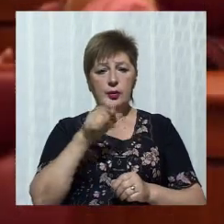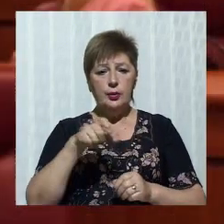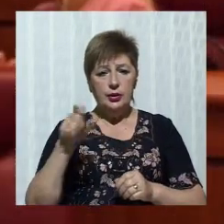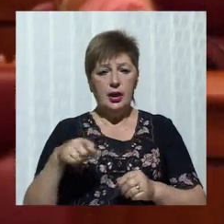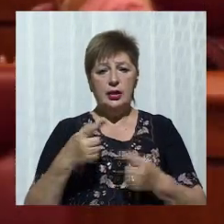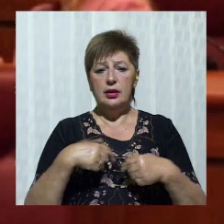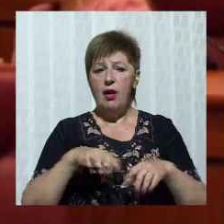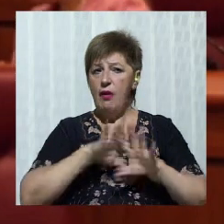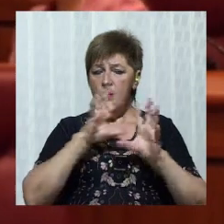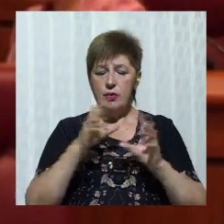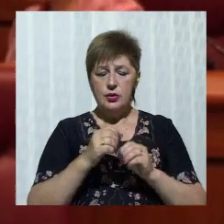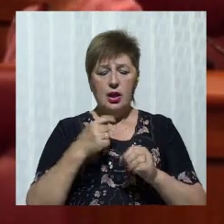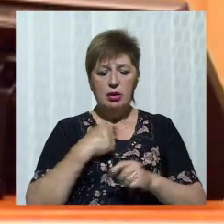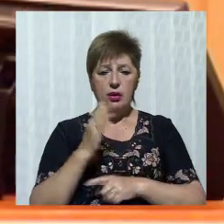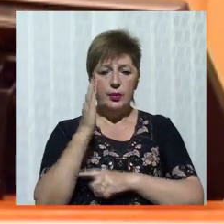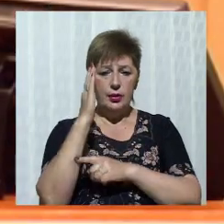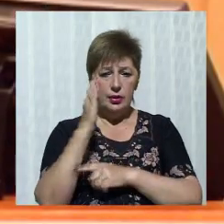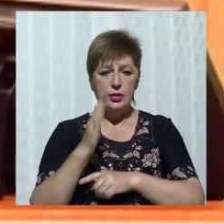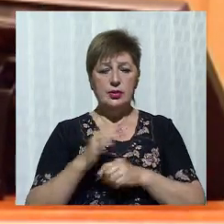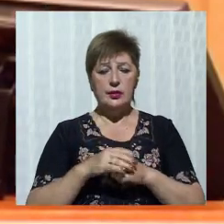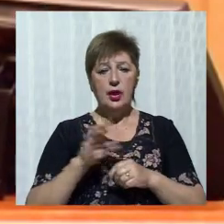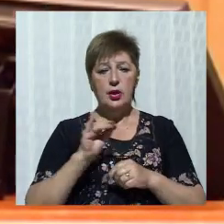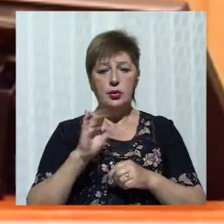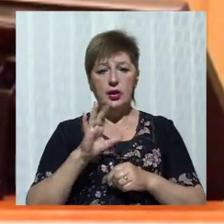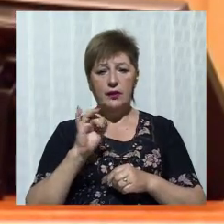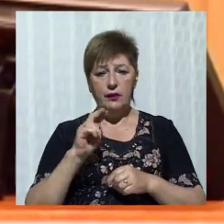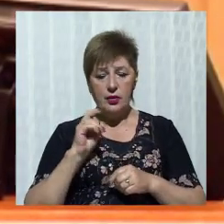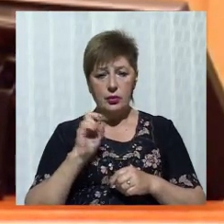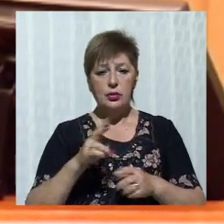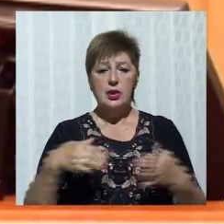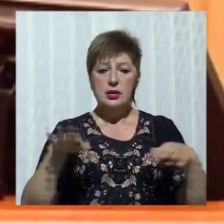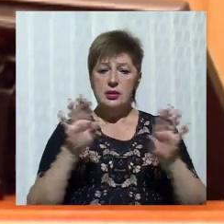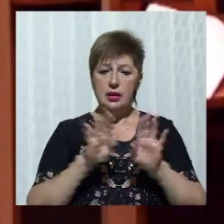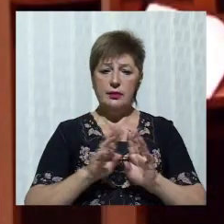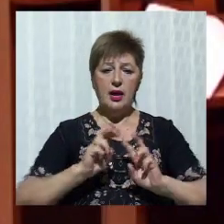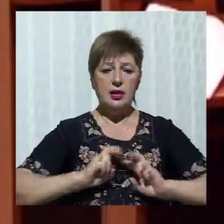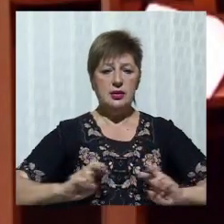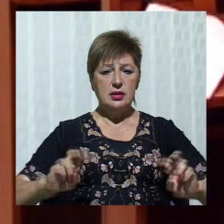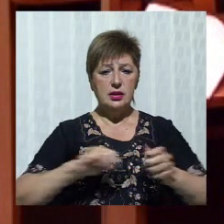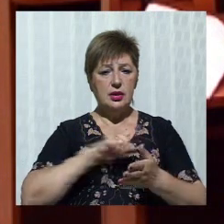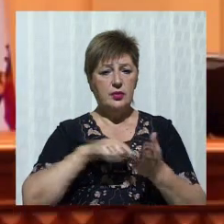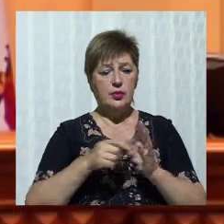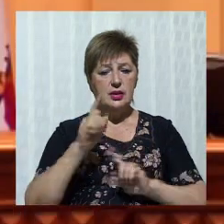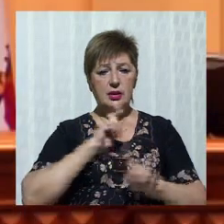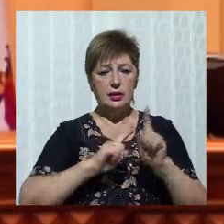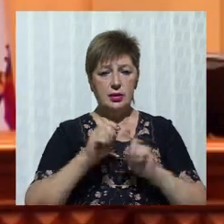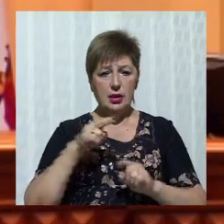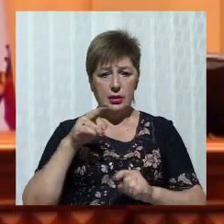питань порядку денного. Юрій Вілкул заявив, що закриває засідання міськради. Про це він оголосив із президії.